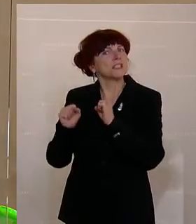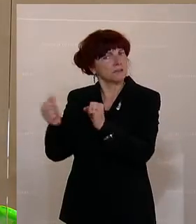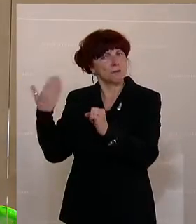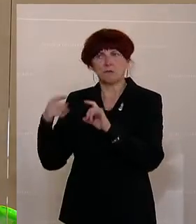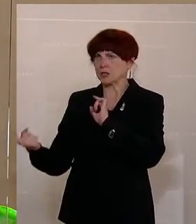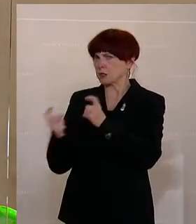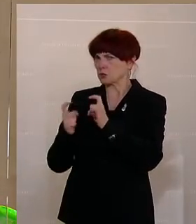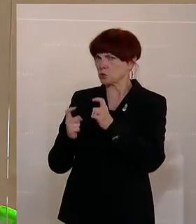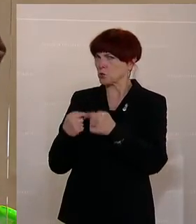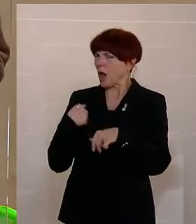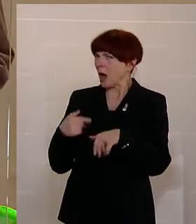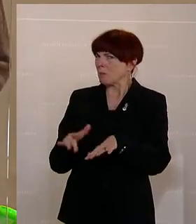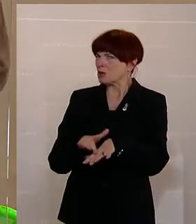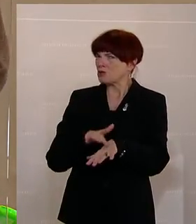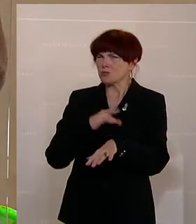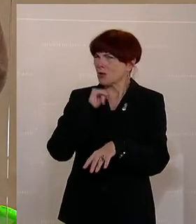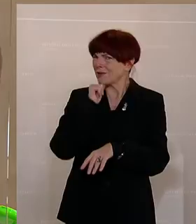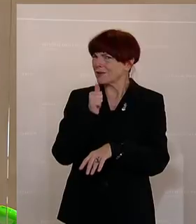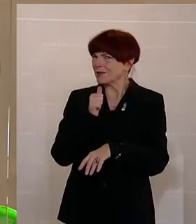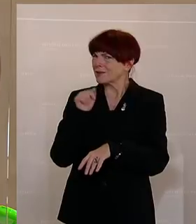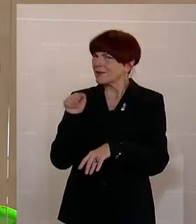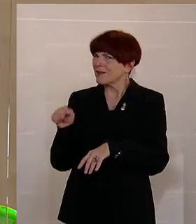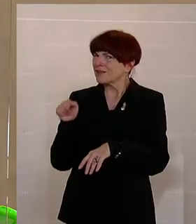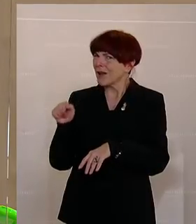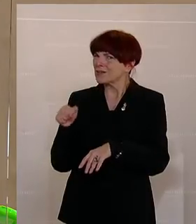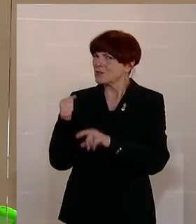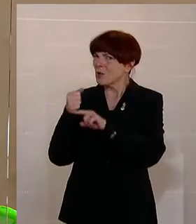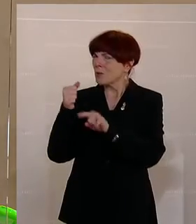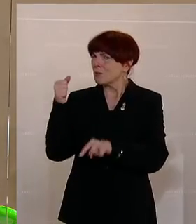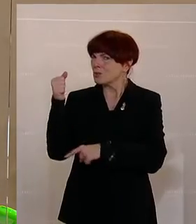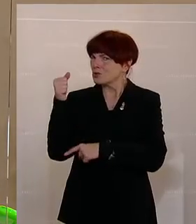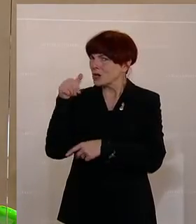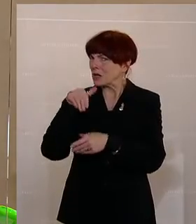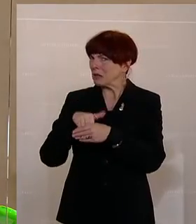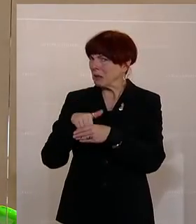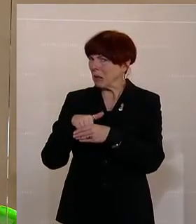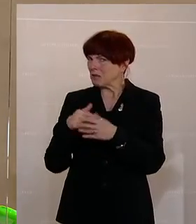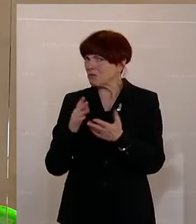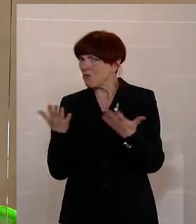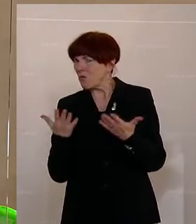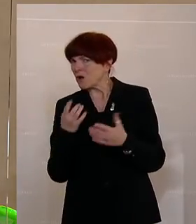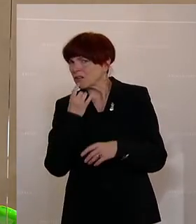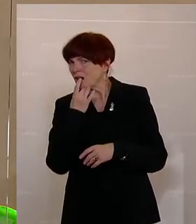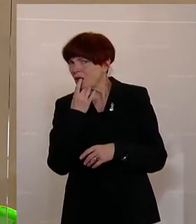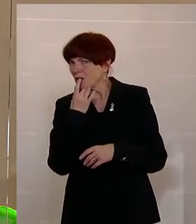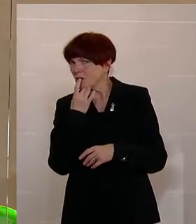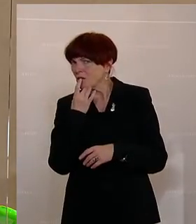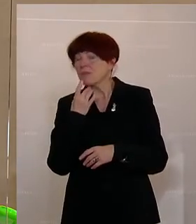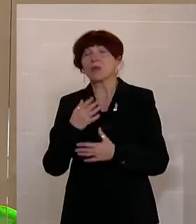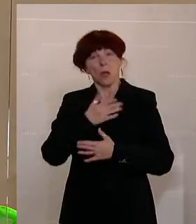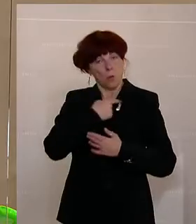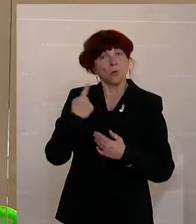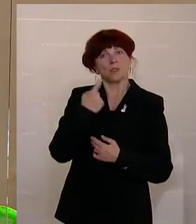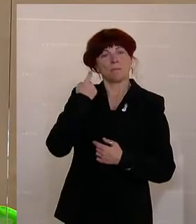nicht ganz spüre oder weiß, wie die sich jetzt budgetär auch niederschlägt, wo wir der Auffassung sind, dass es